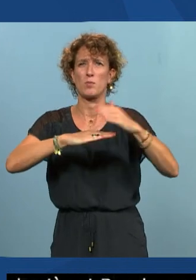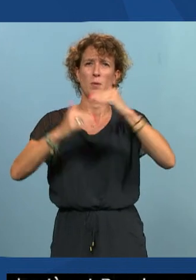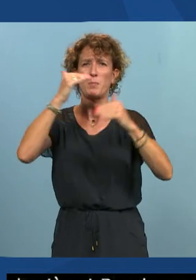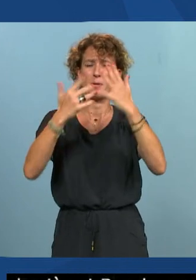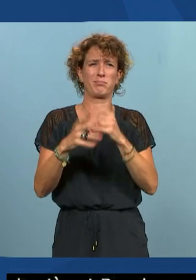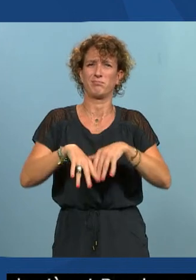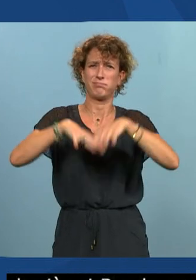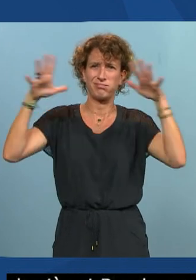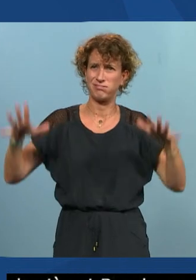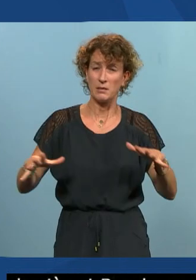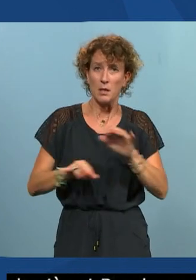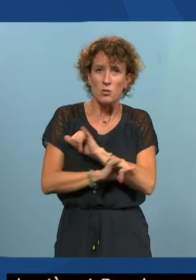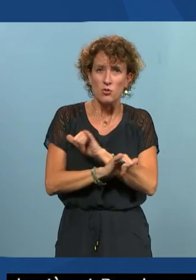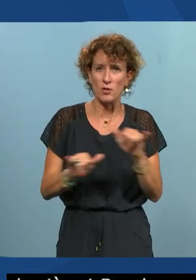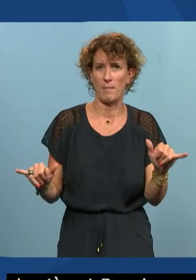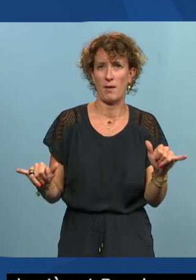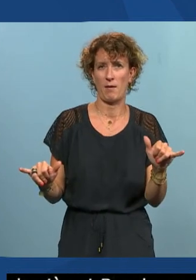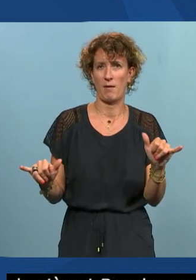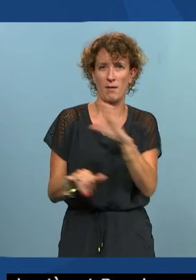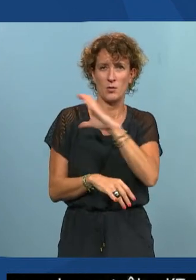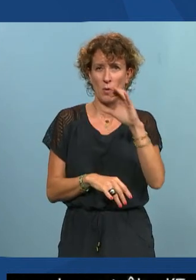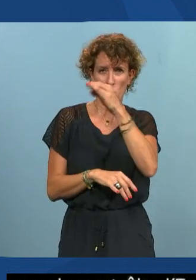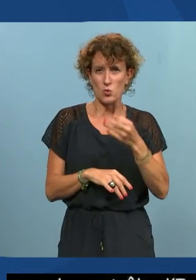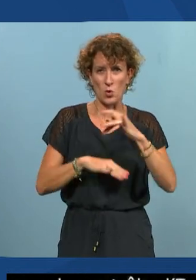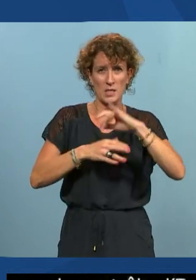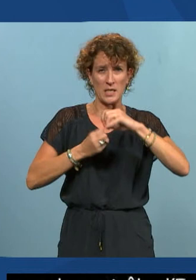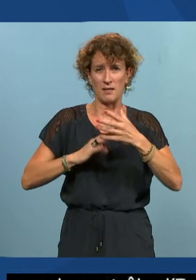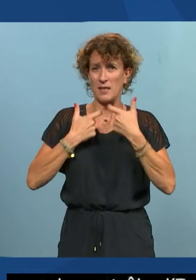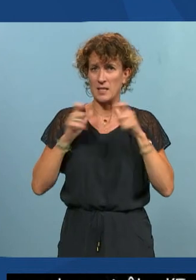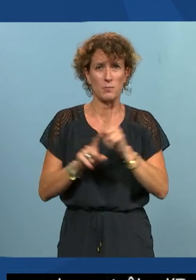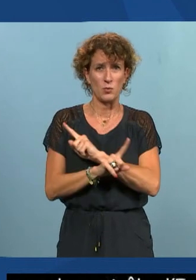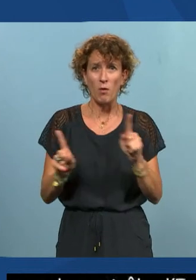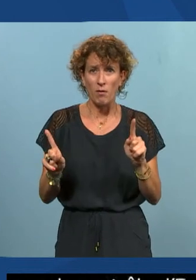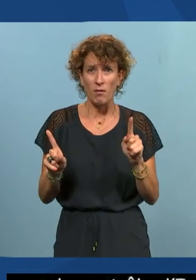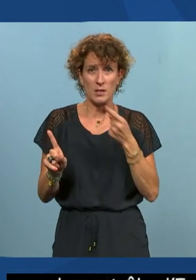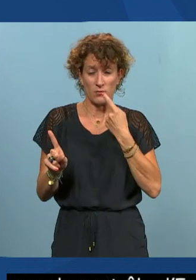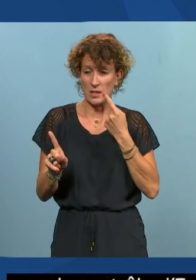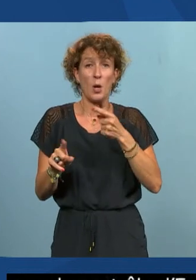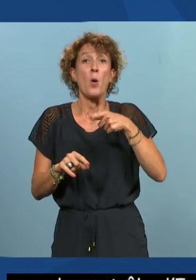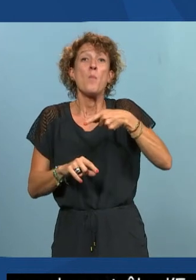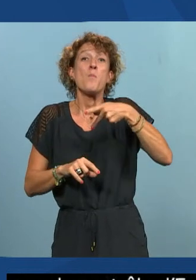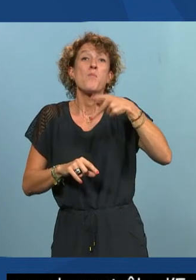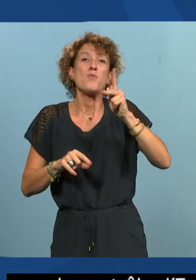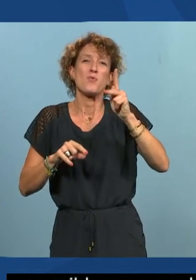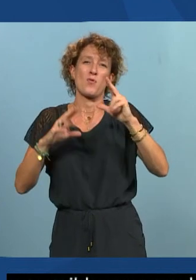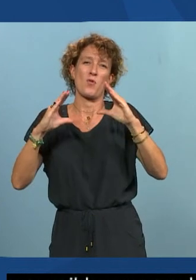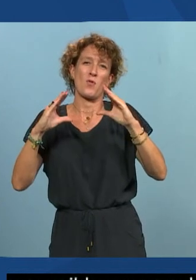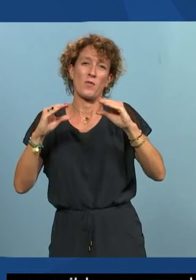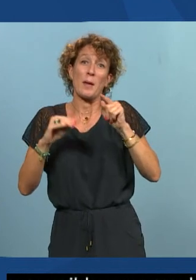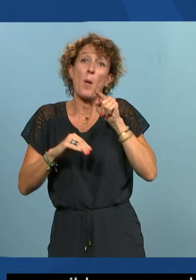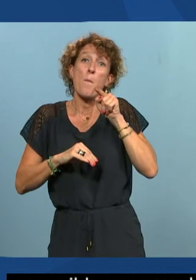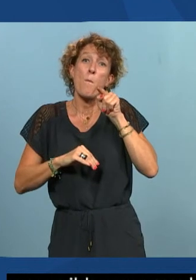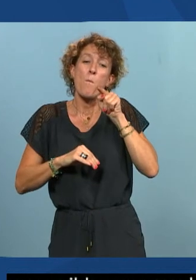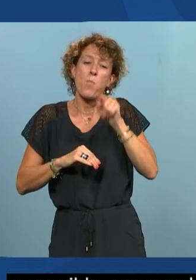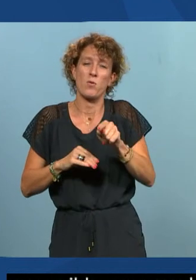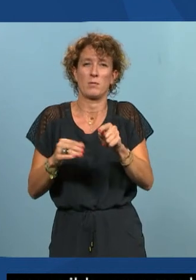site accessible à tous les utilisateurs en situation de handicap ça rendra le site plus confortable pour certaines personnes en